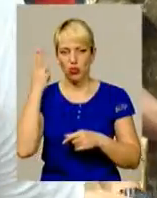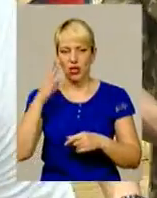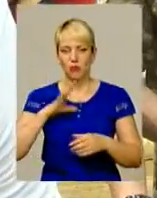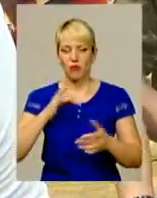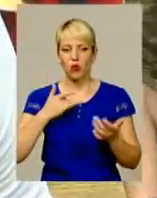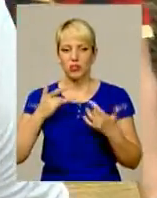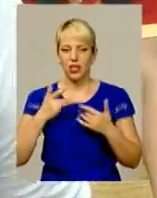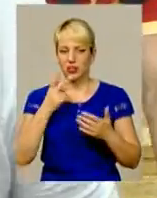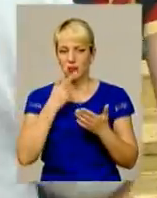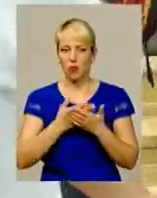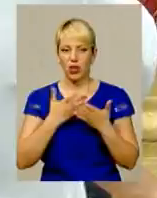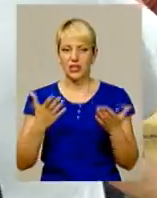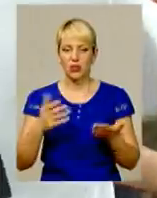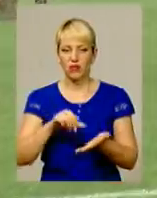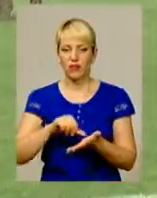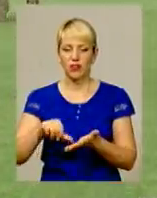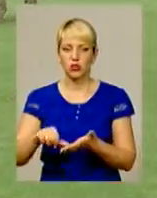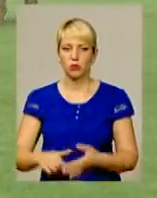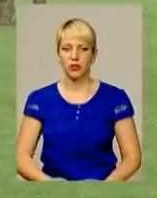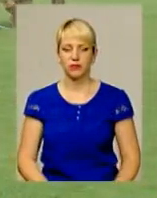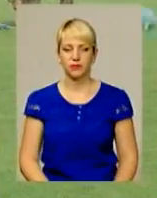концерт та показові виступи спецпризначенців.